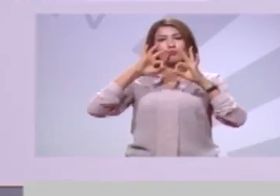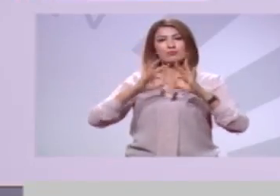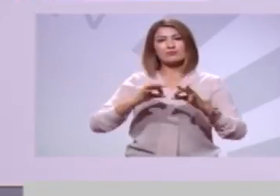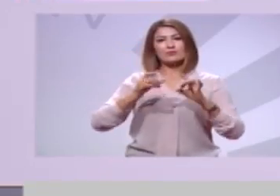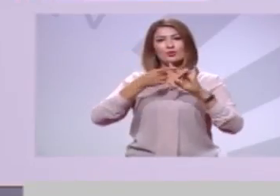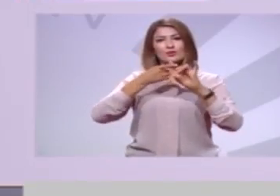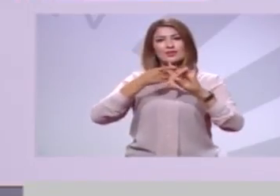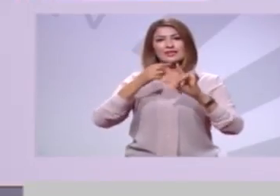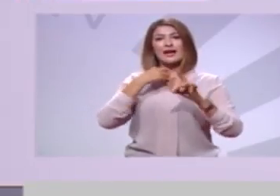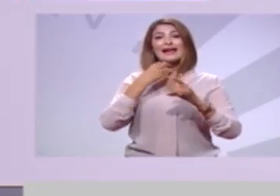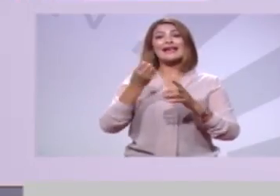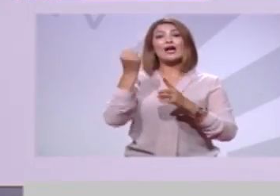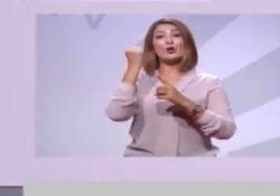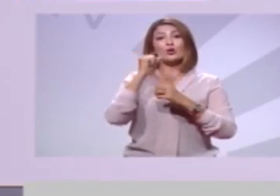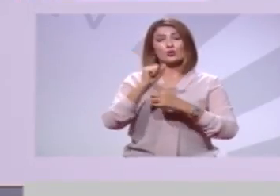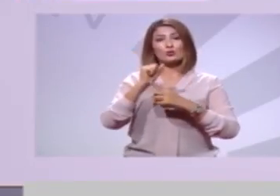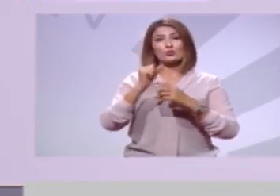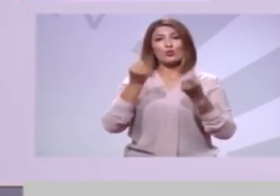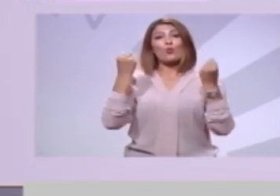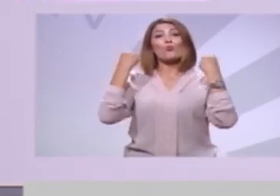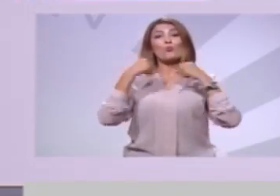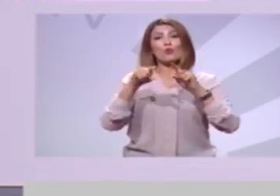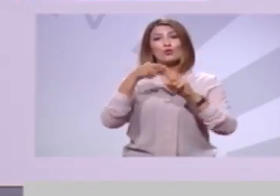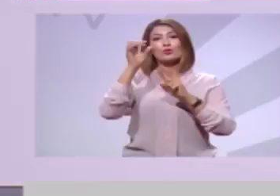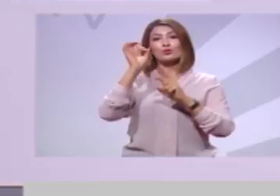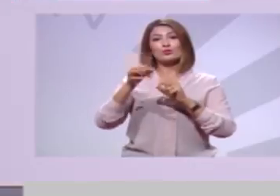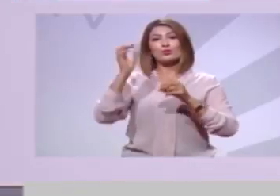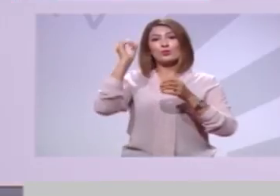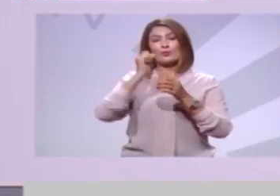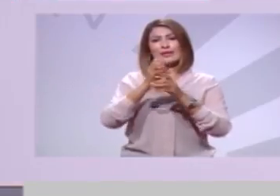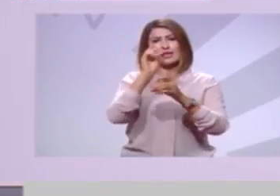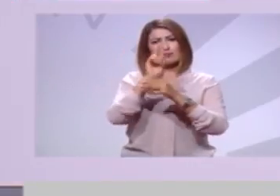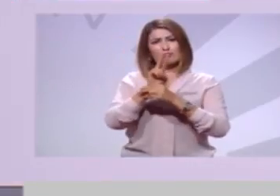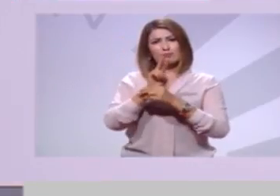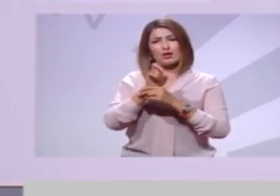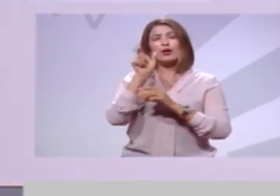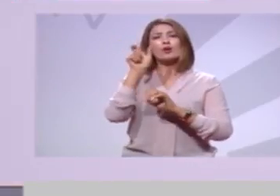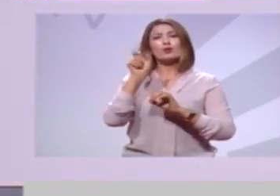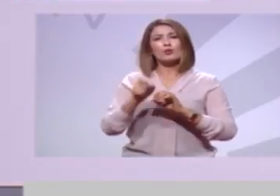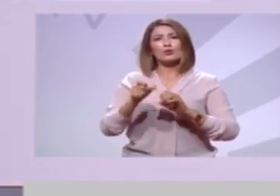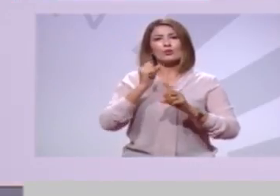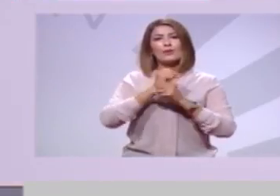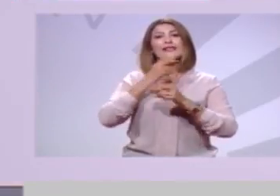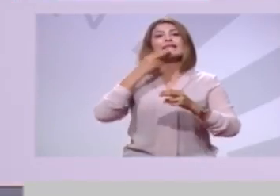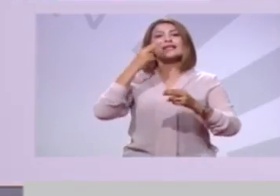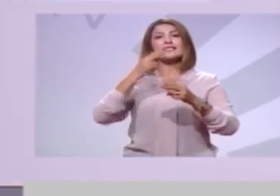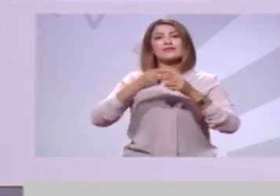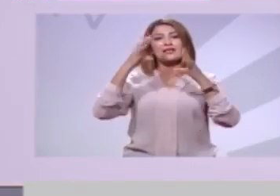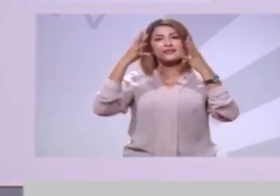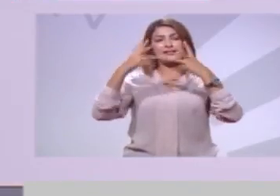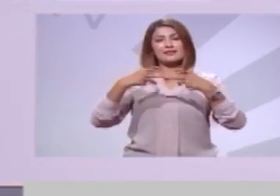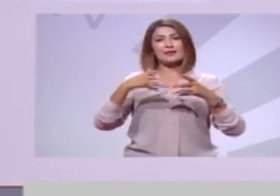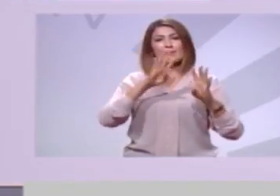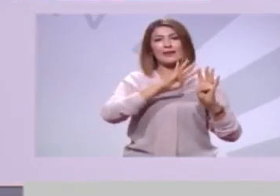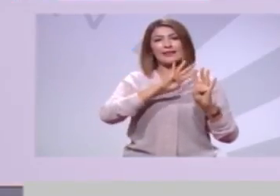وحنا نعودوكم بثبات ودوام ينقبر خام وما يقعد في دائر السفاقس كنرقم تسعة